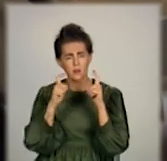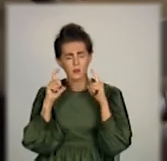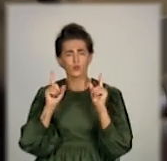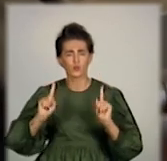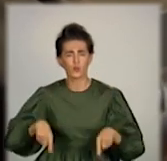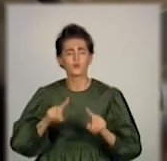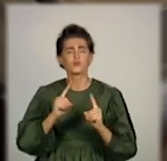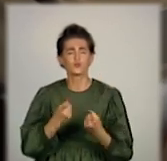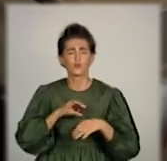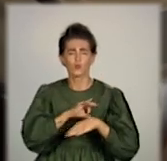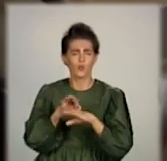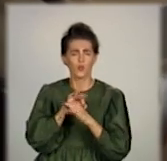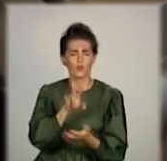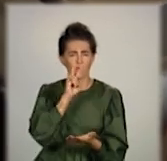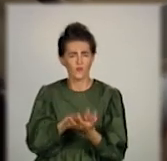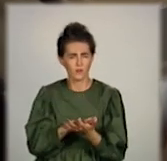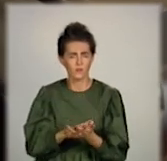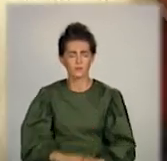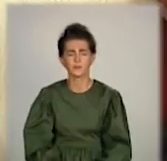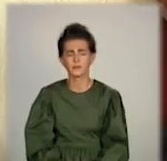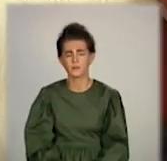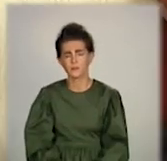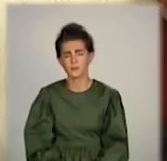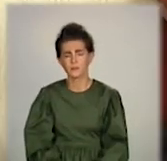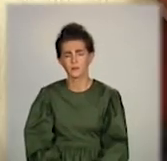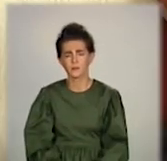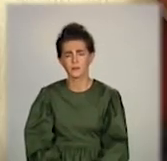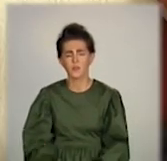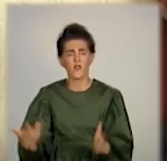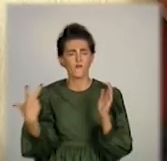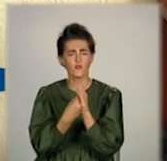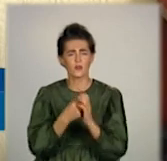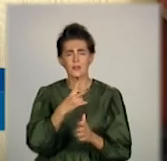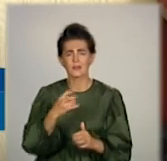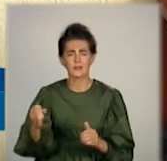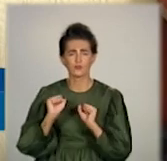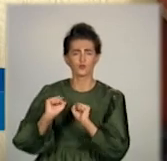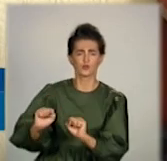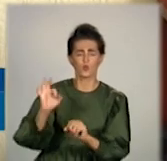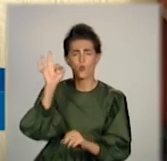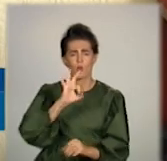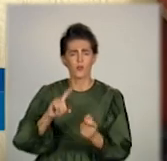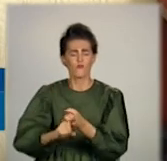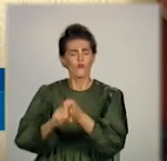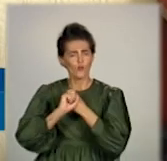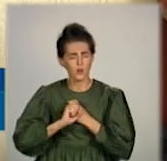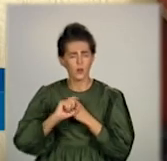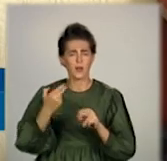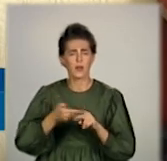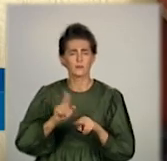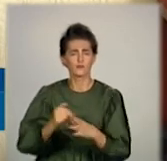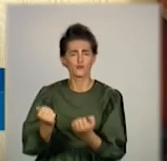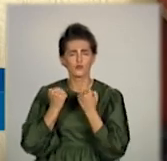аксесуар із нами надовго. Вакцинація не захищає від інфіцірування. Вона захищає від